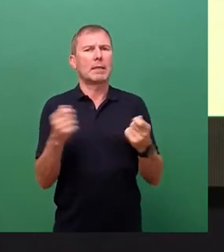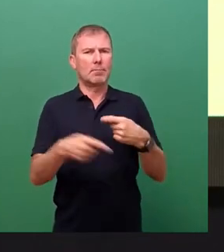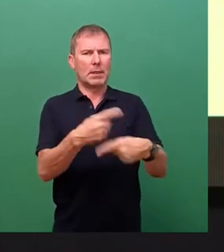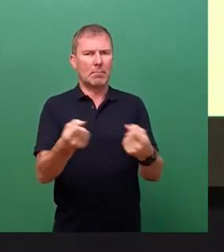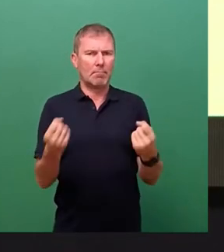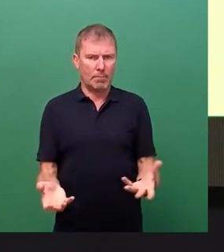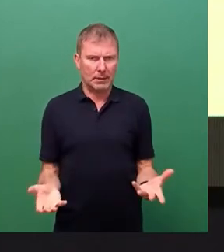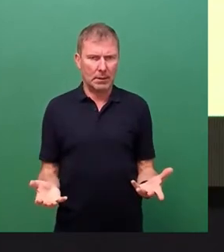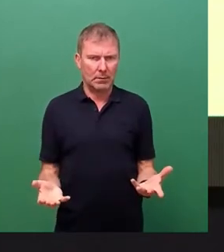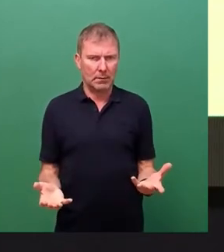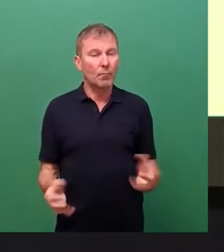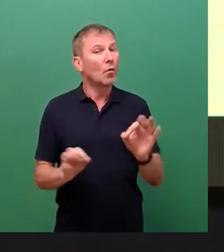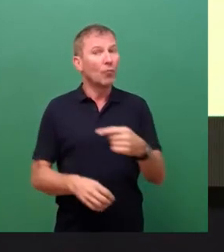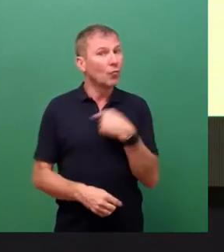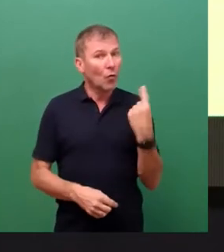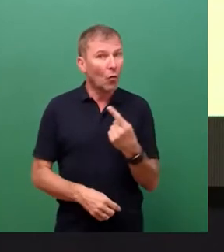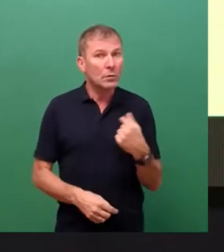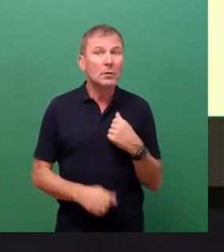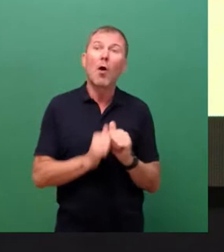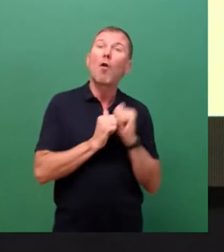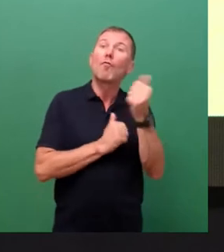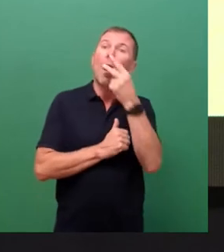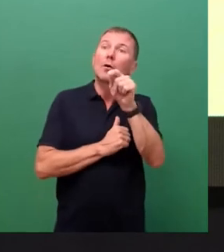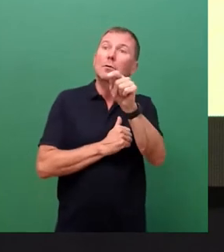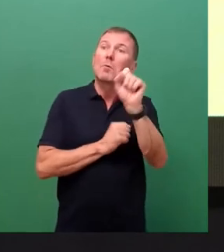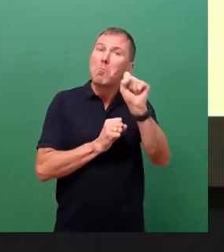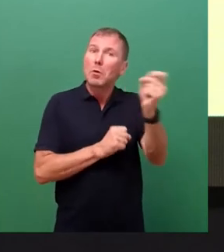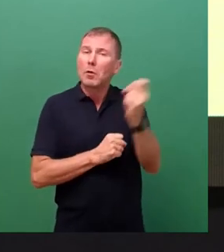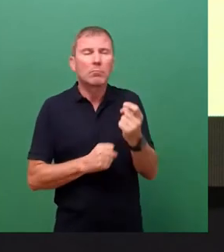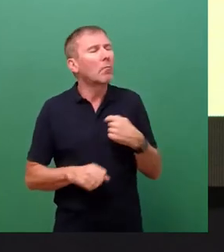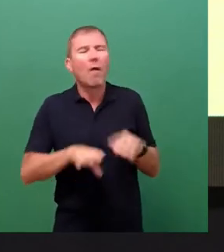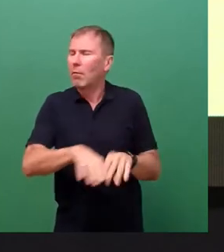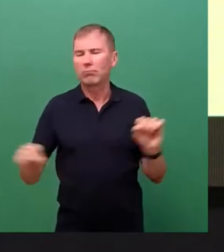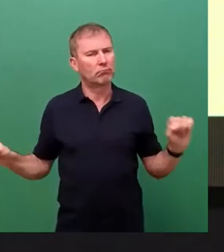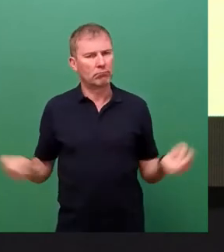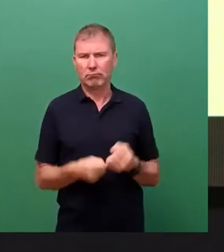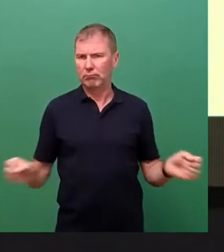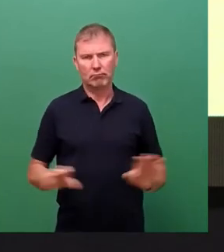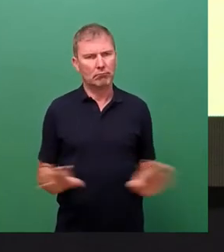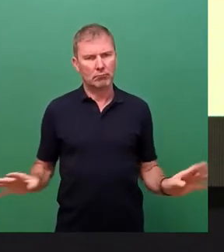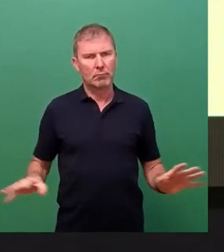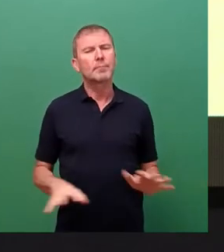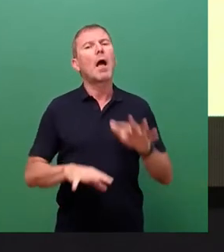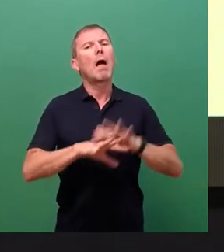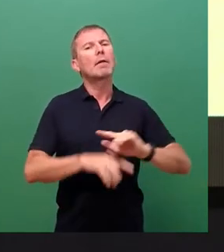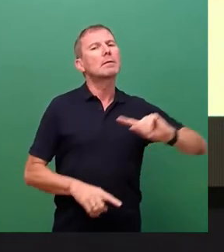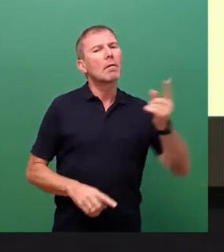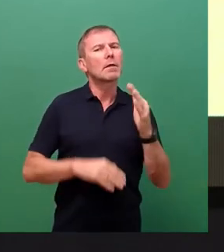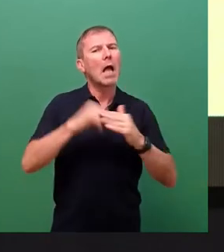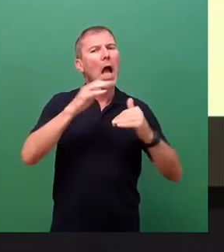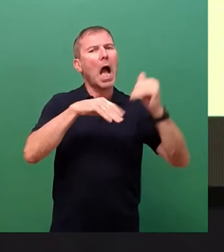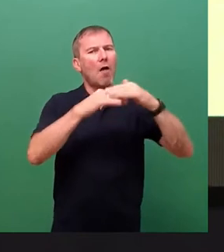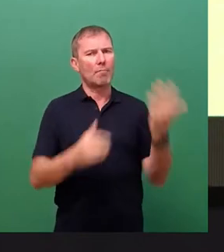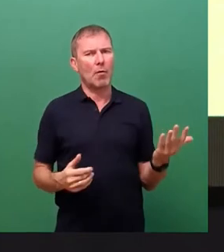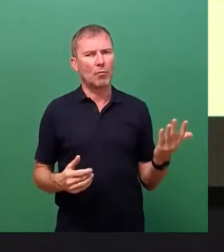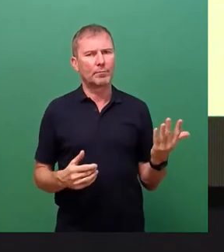Sie war für uns weder vorhersehbar noch vermeidbar. Der Netzwiederaufbau sowie der Umgang mit